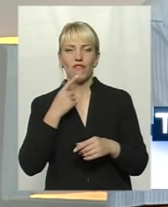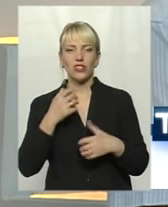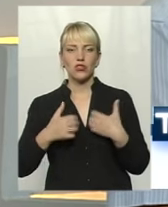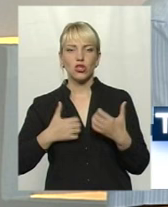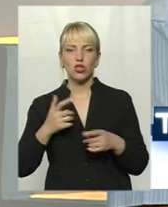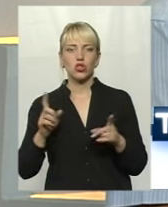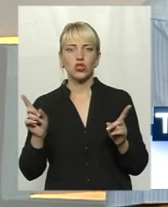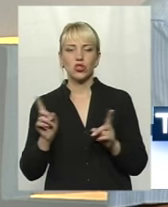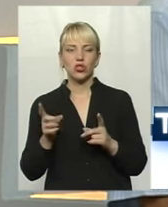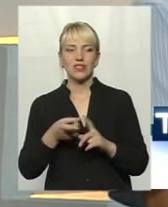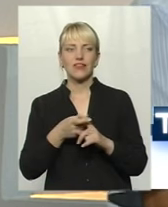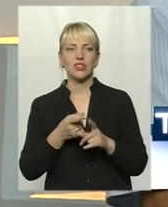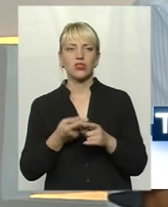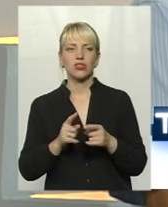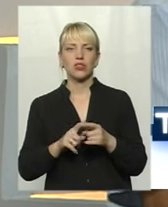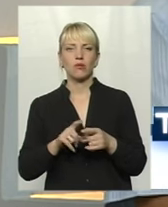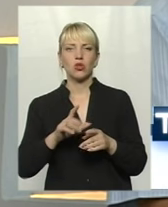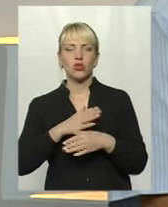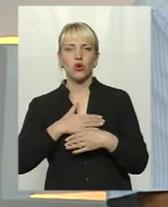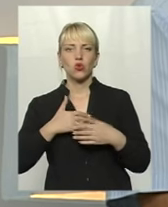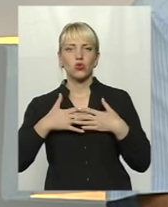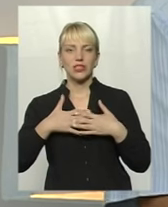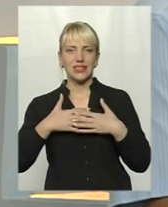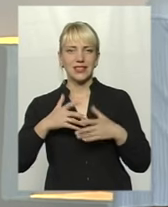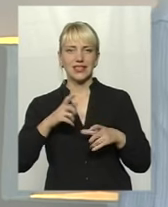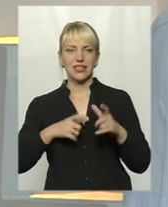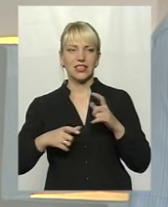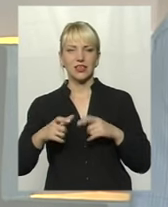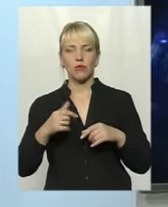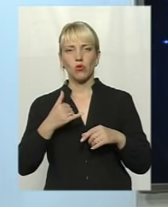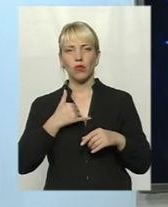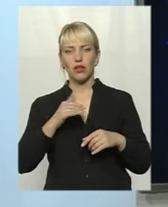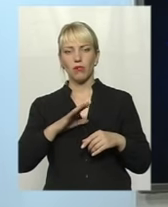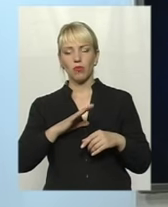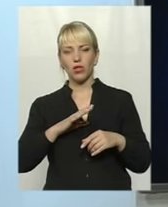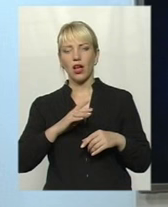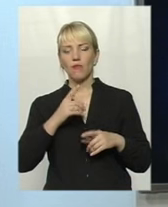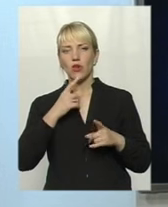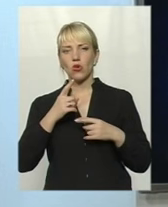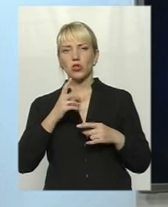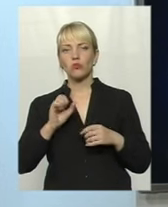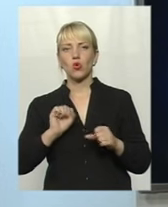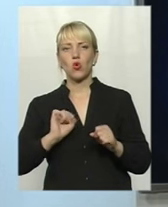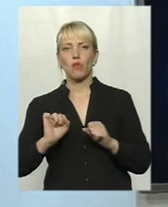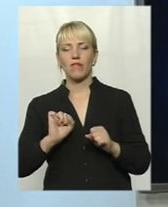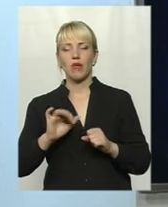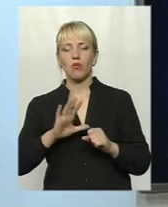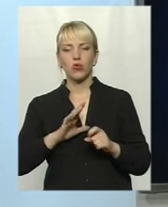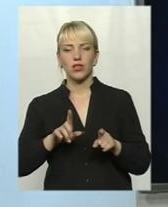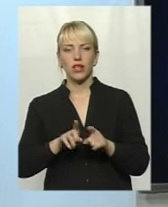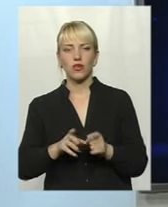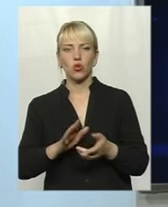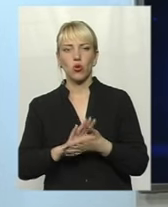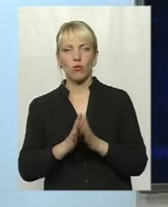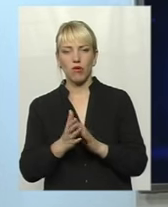тим, що вносяться ці У мене була розмова з управляючим, ну було домовлено так, і так воно